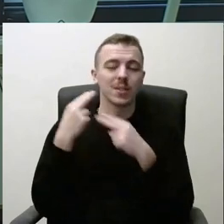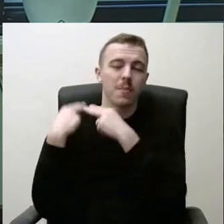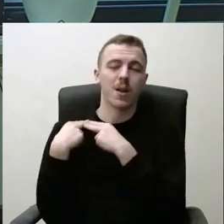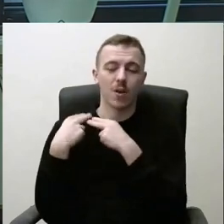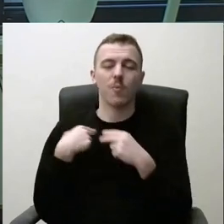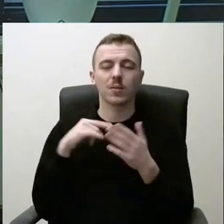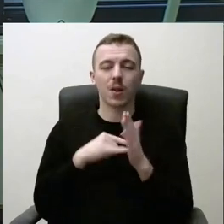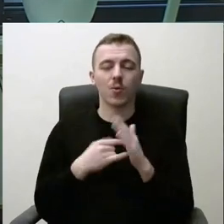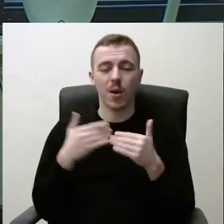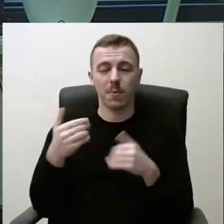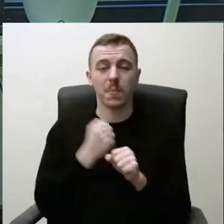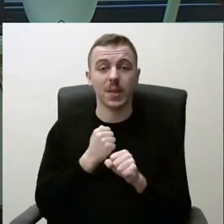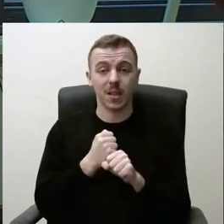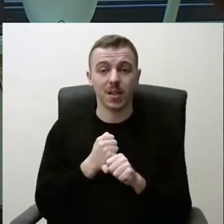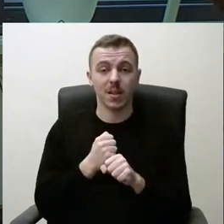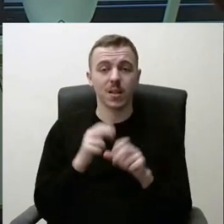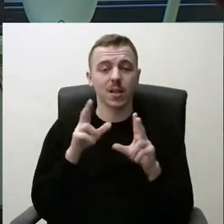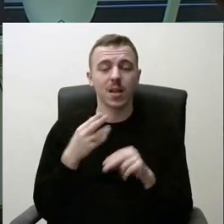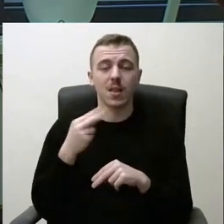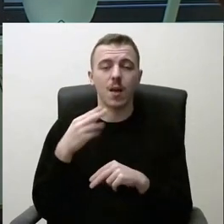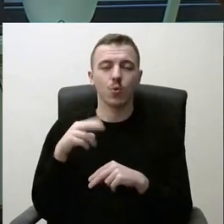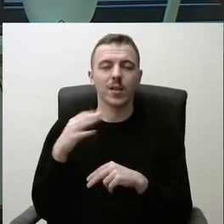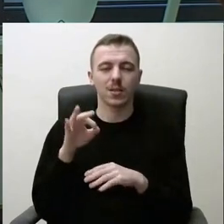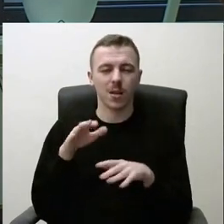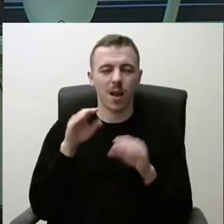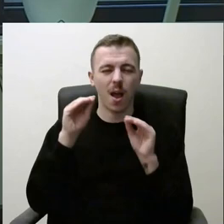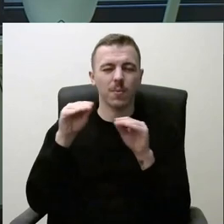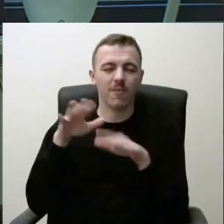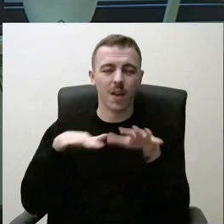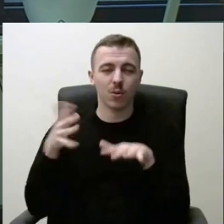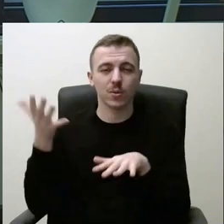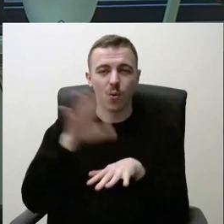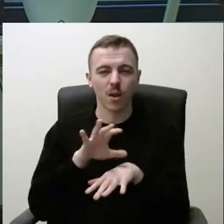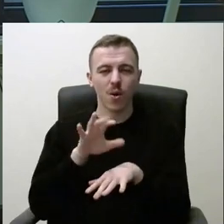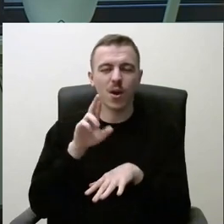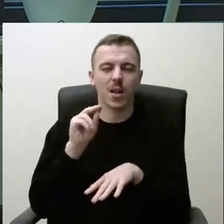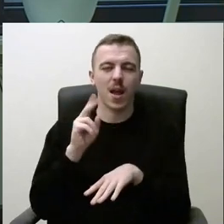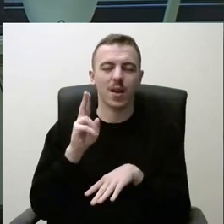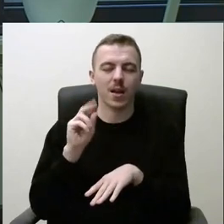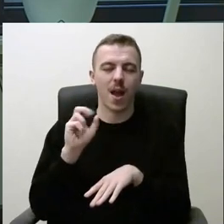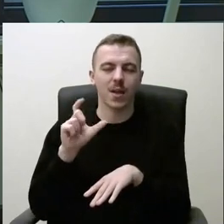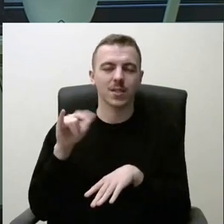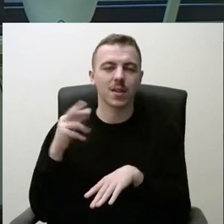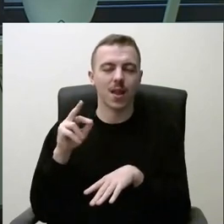ką mes numatom padaryti, tai iš tikrųjų nemuno įveiklinimas, žymiai daugiau rekreacinės teritorijos panaudojimas.